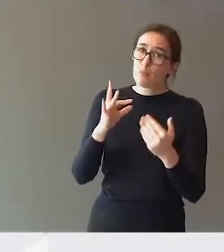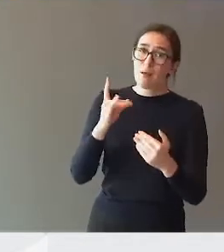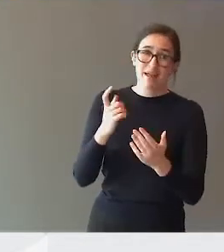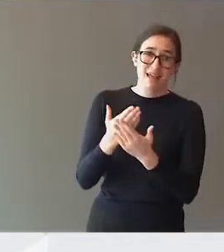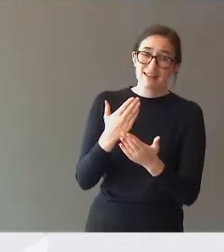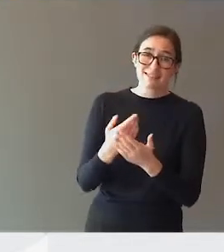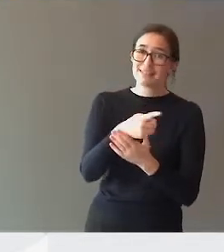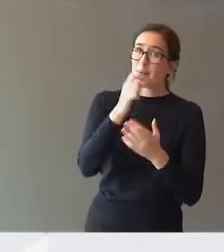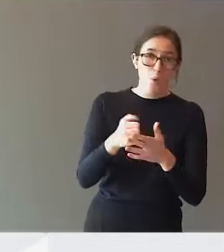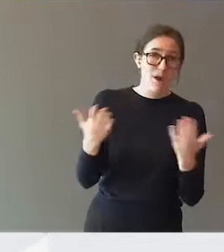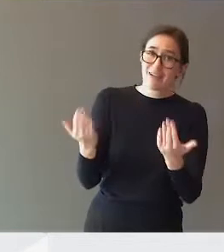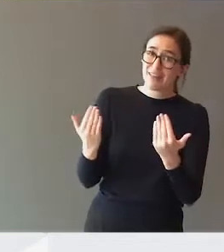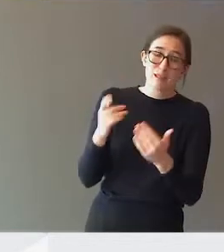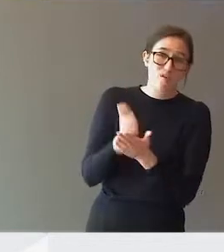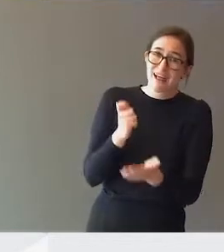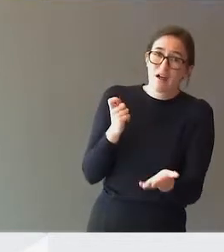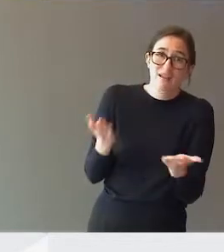De må ikke vente på vedtaket.